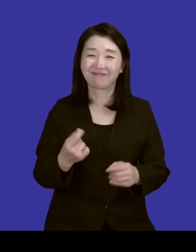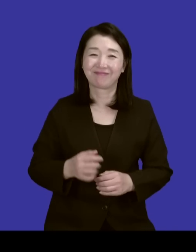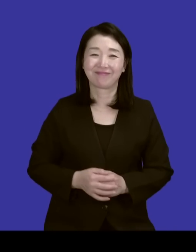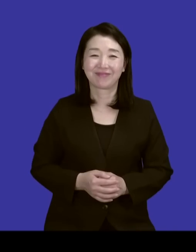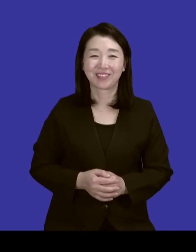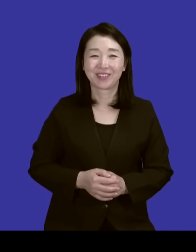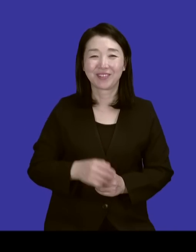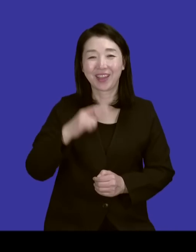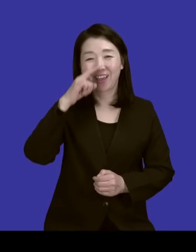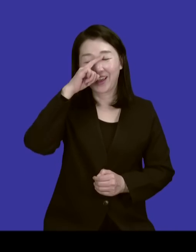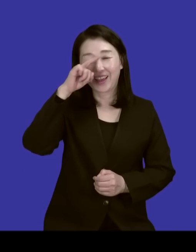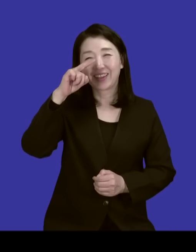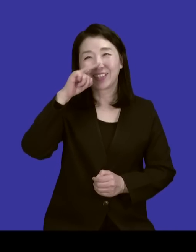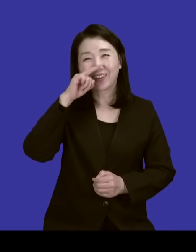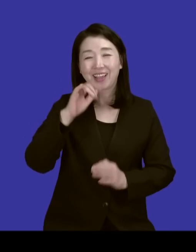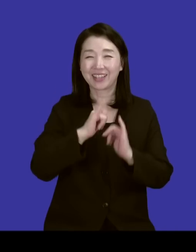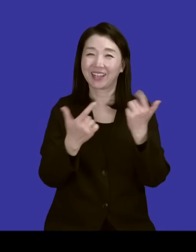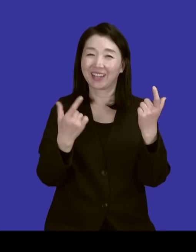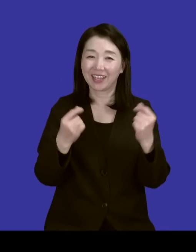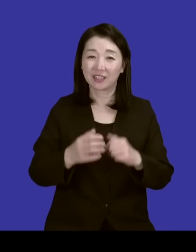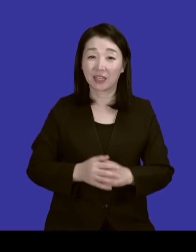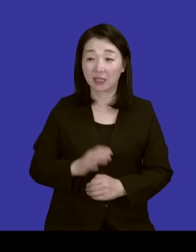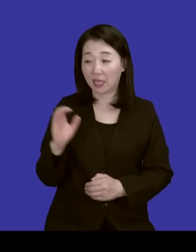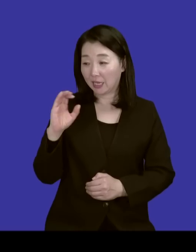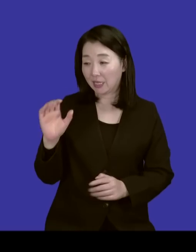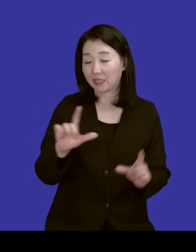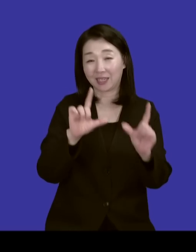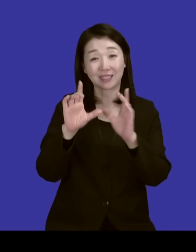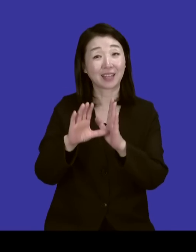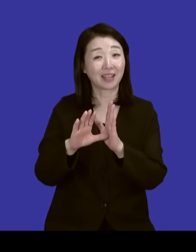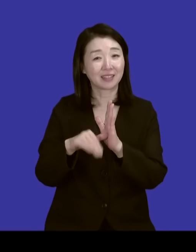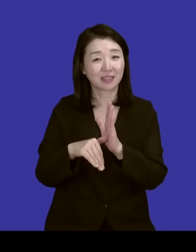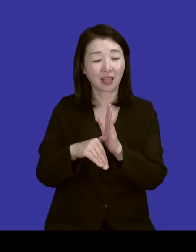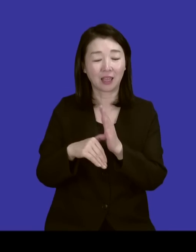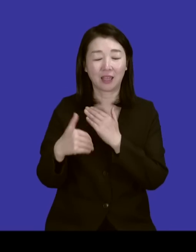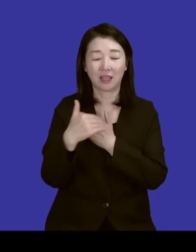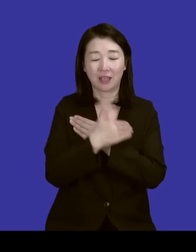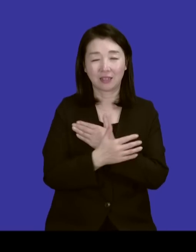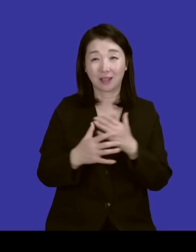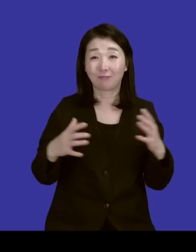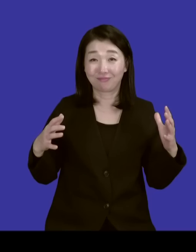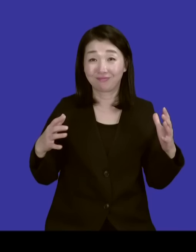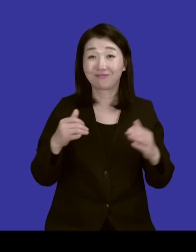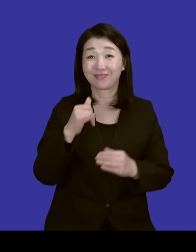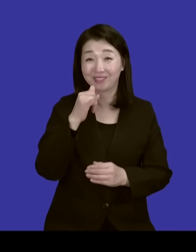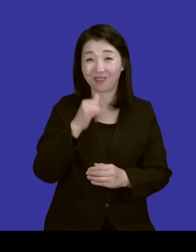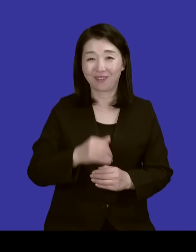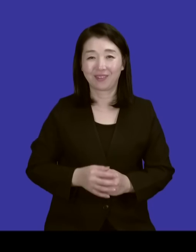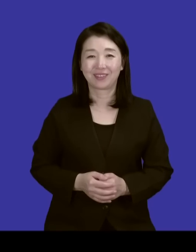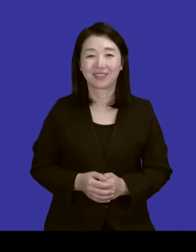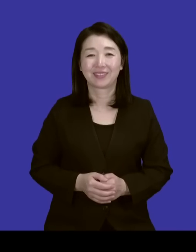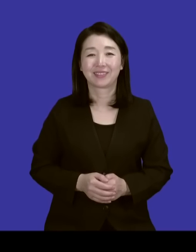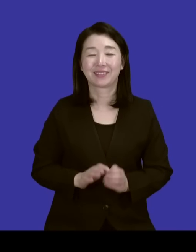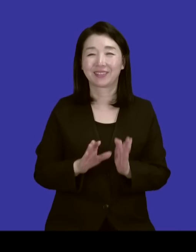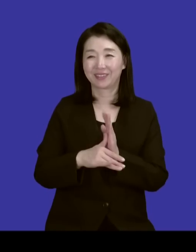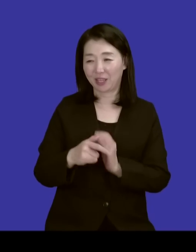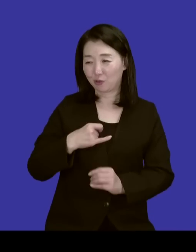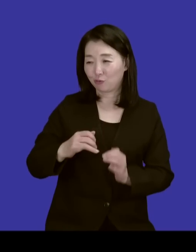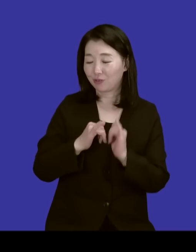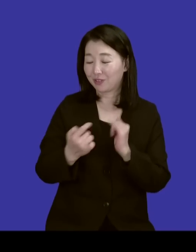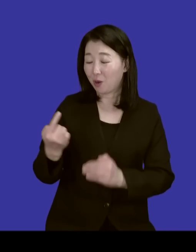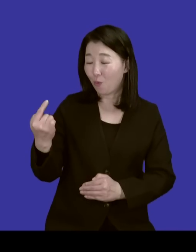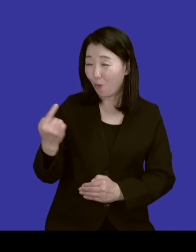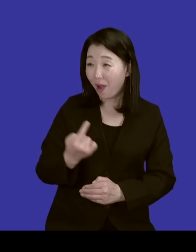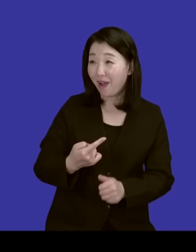이국적으로 생기셨죠. 제가 캐나다에 있을 때는 좀 살이 좀 쪘었어요. 그래서 중국 분들이